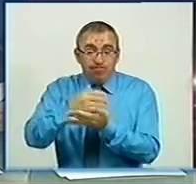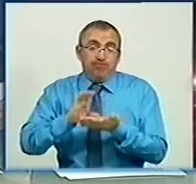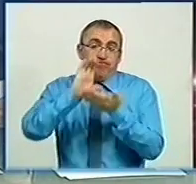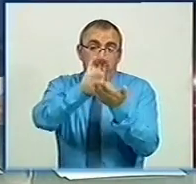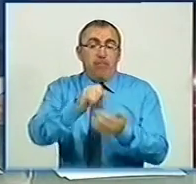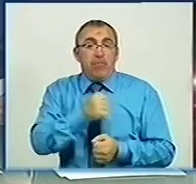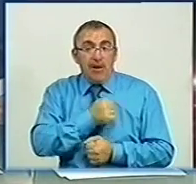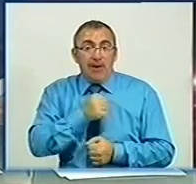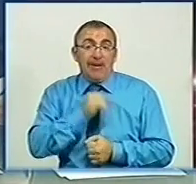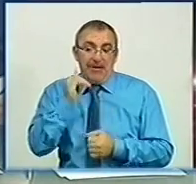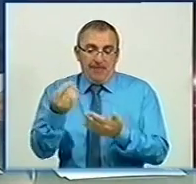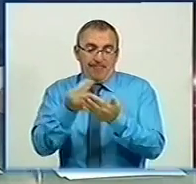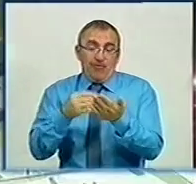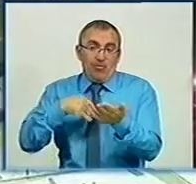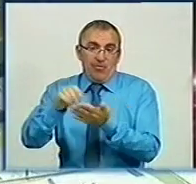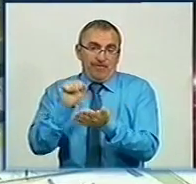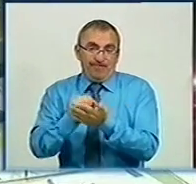придбала й наша Дарина Романська.